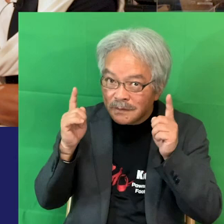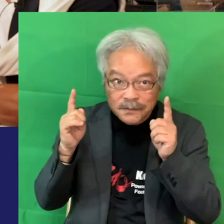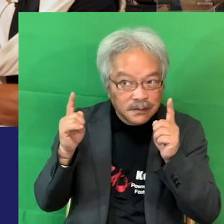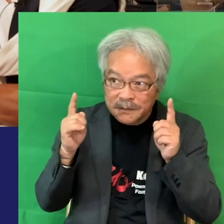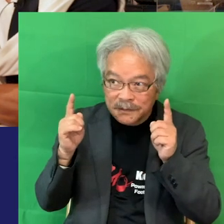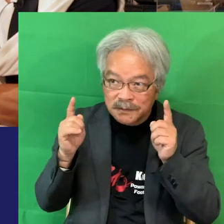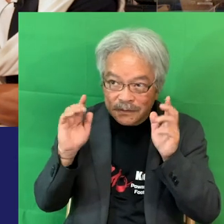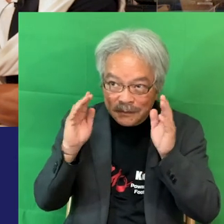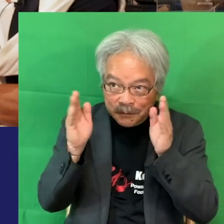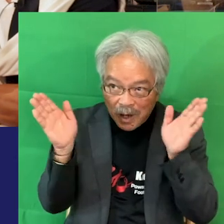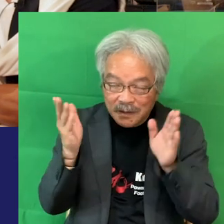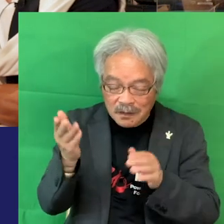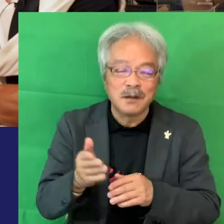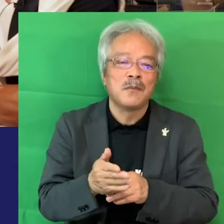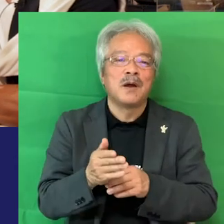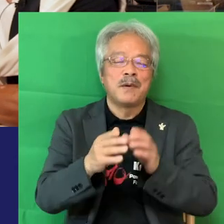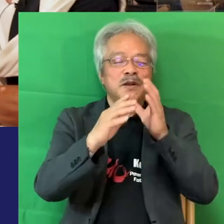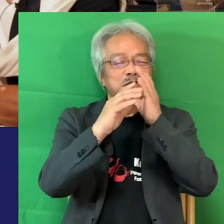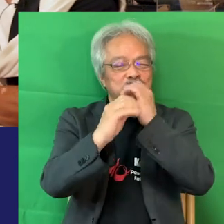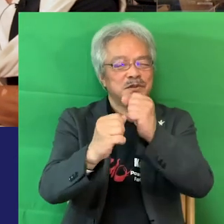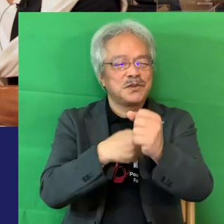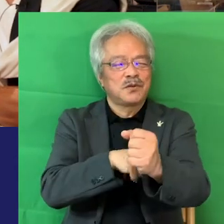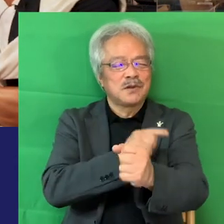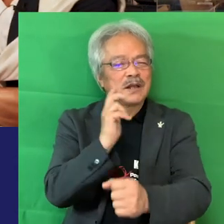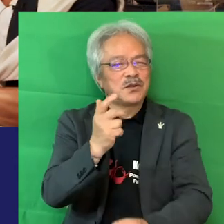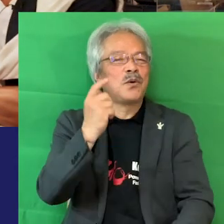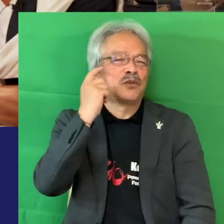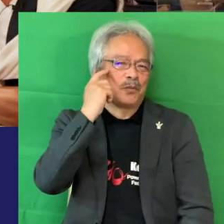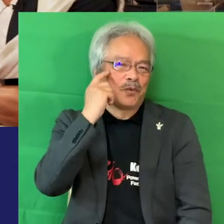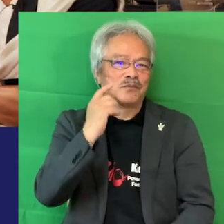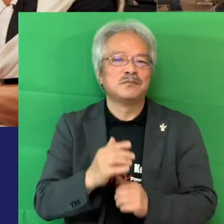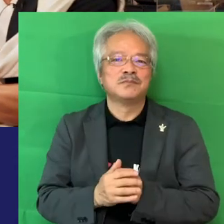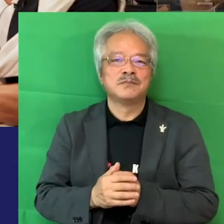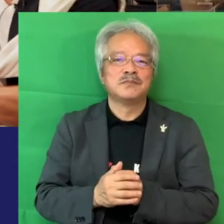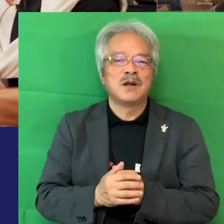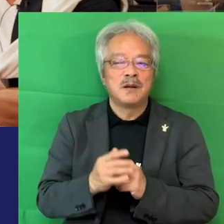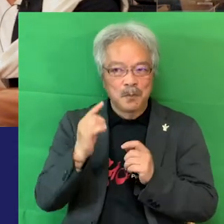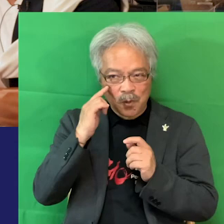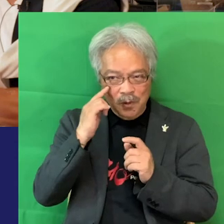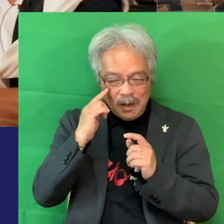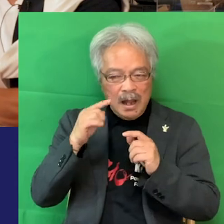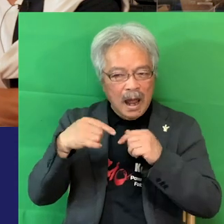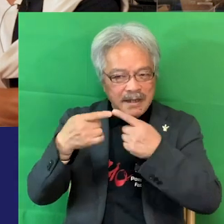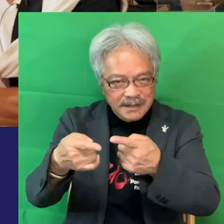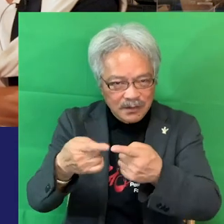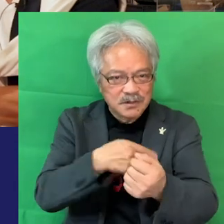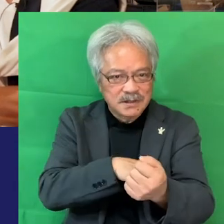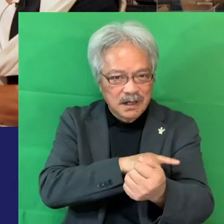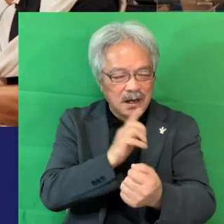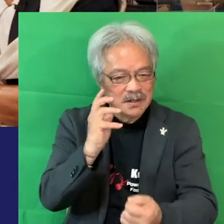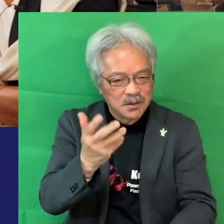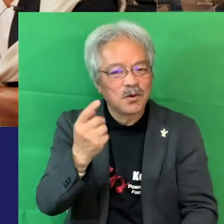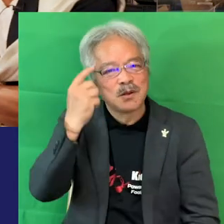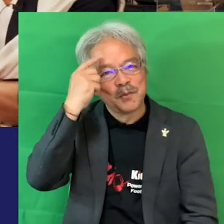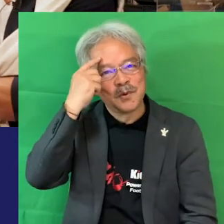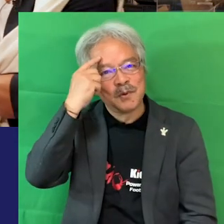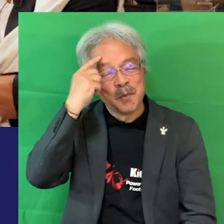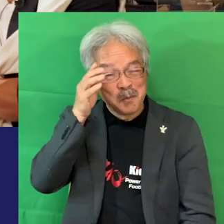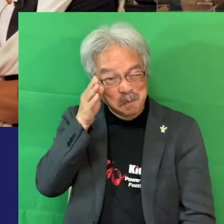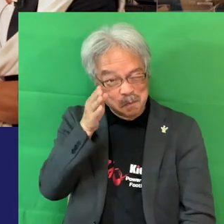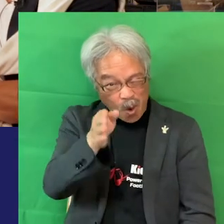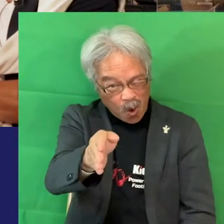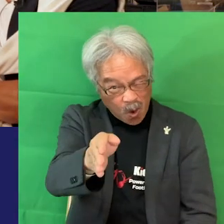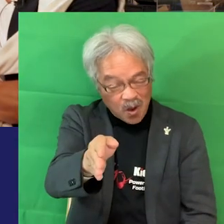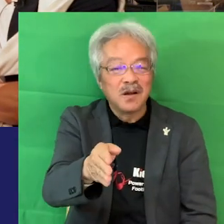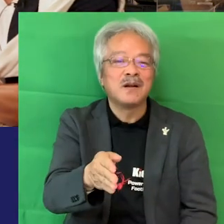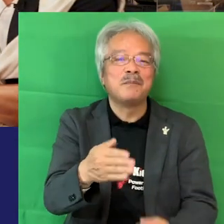集中量がすごいと思うやっぱり物に入っていく力っていうのはすごいと思うだからちょっと直線的な感じはあります